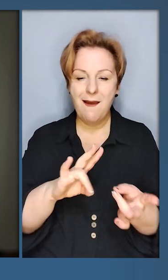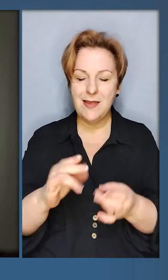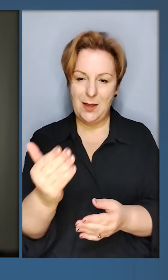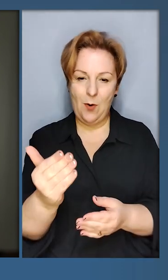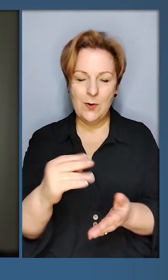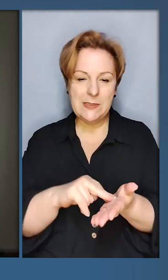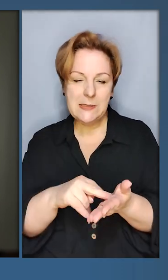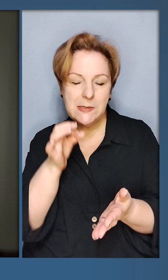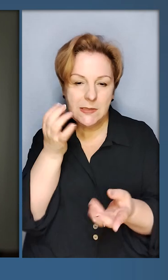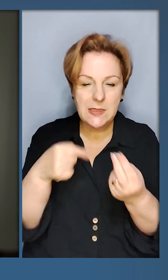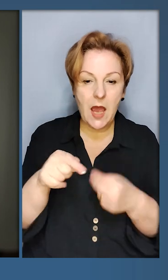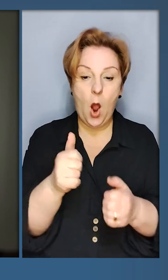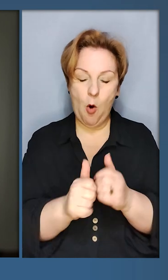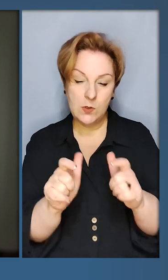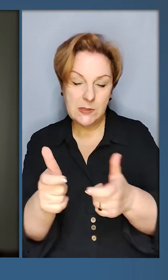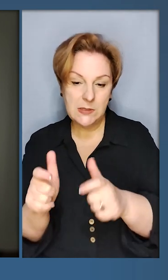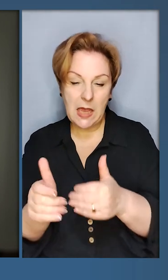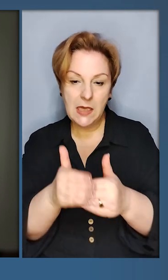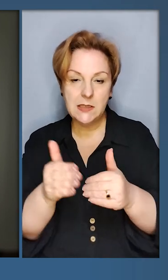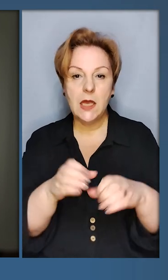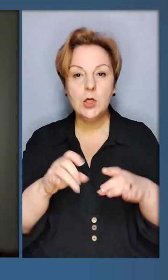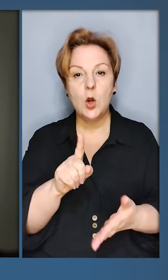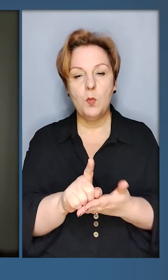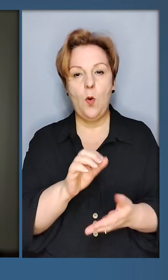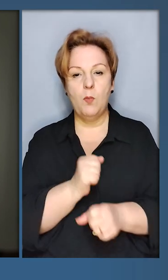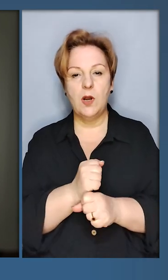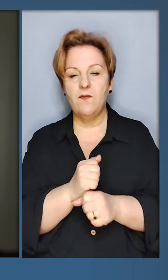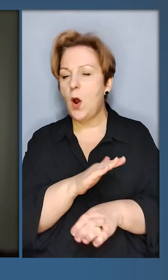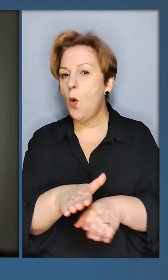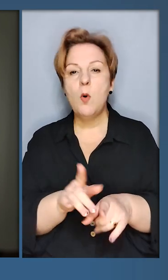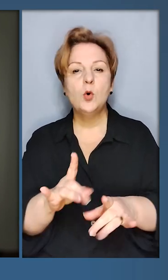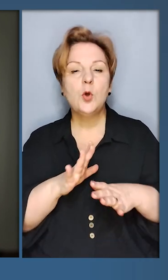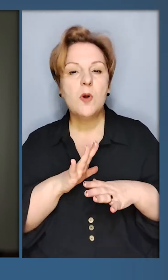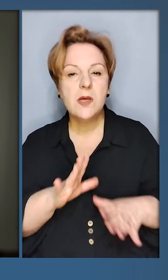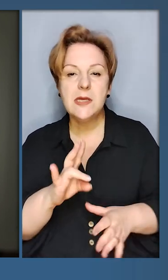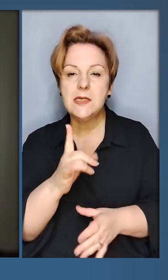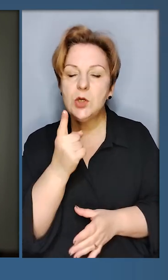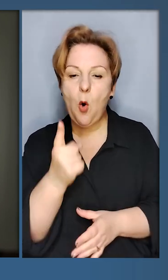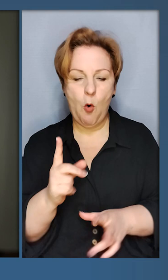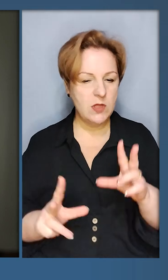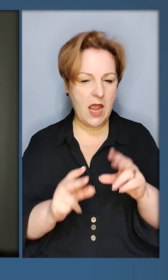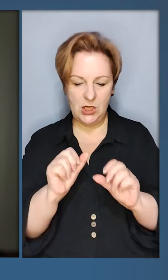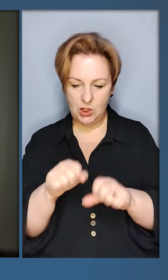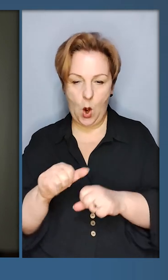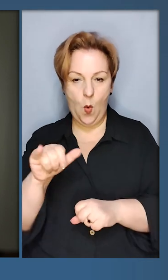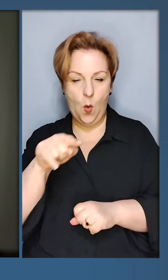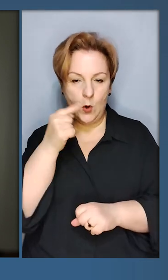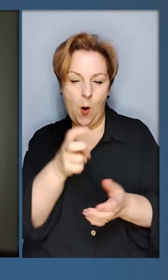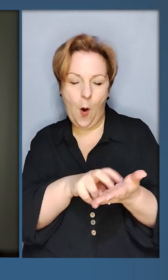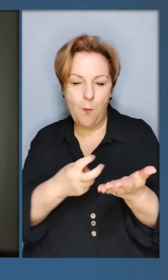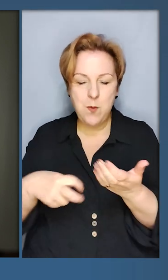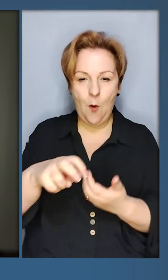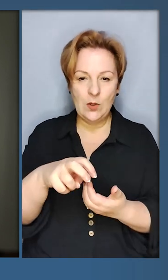схеми. І кожне санкційне рішення має працювати повністю, щоб не було жодного шансу у Росії